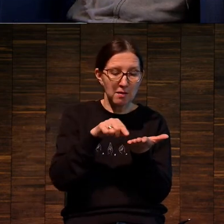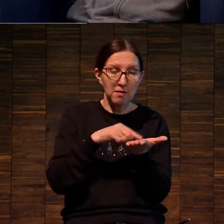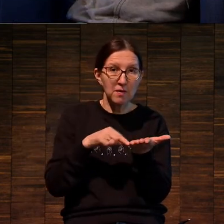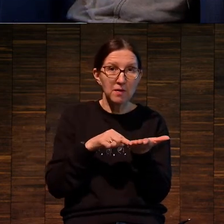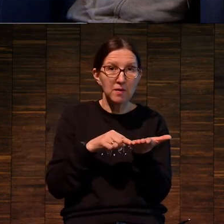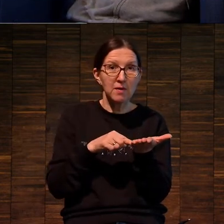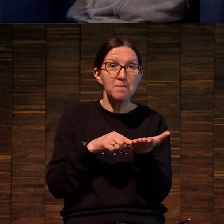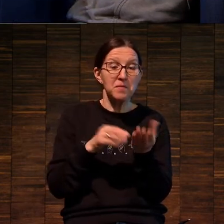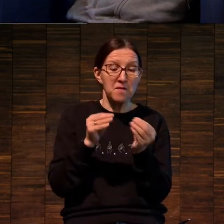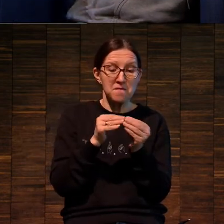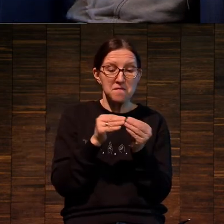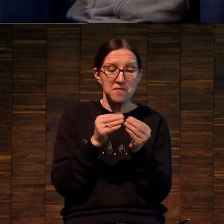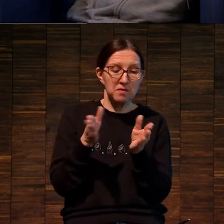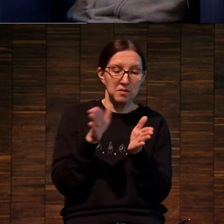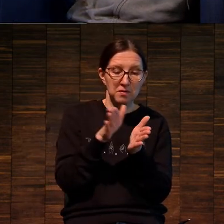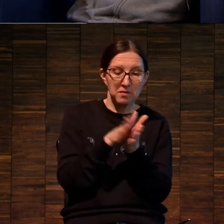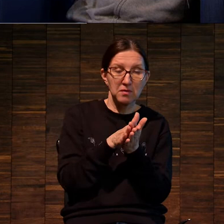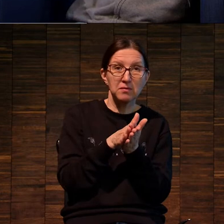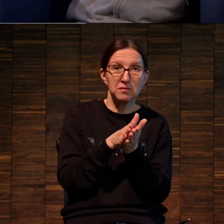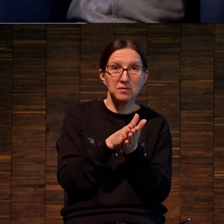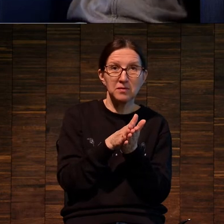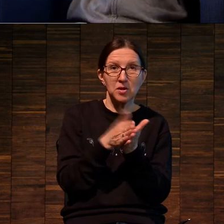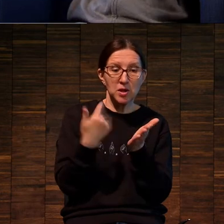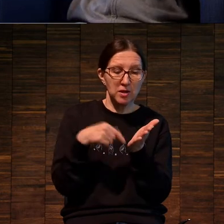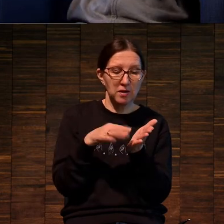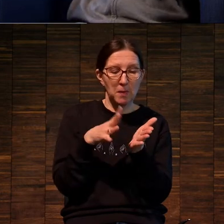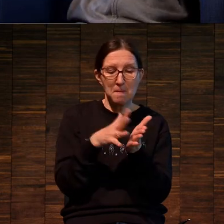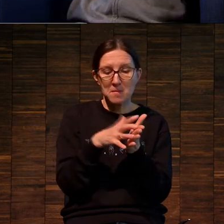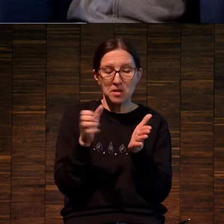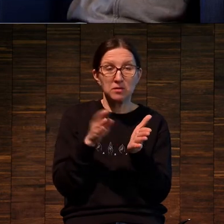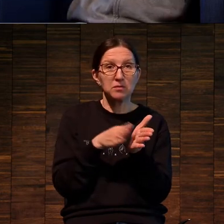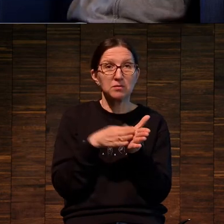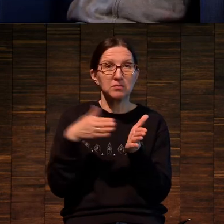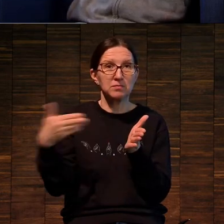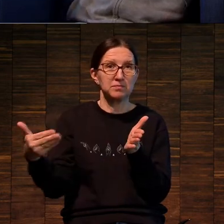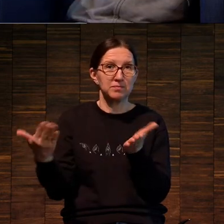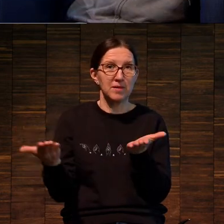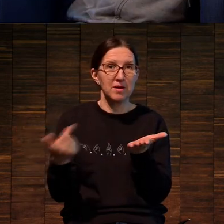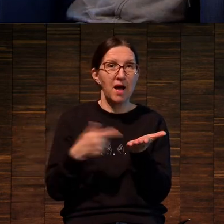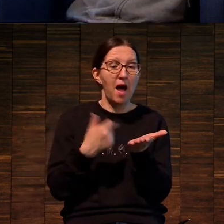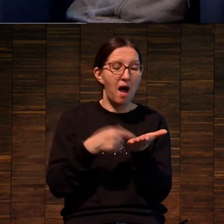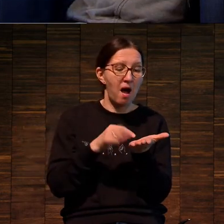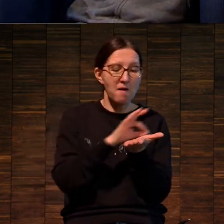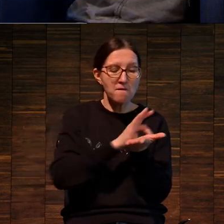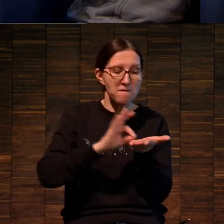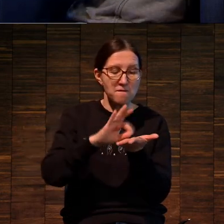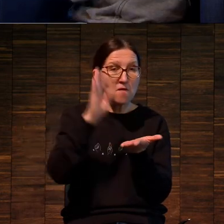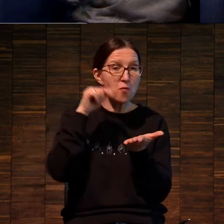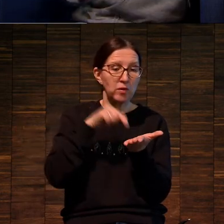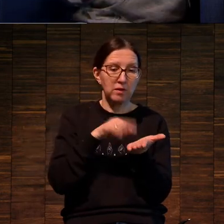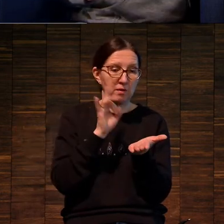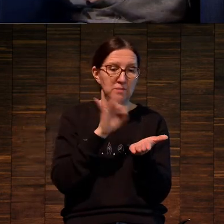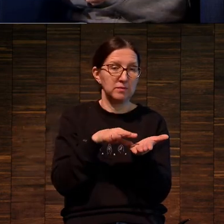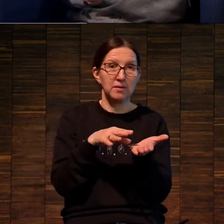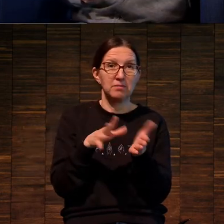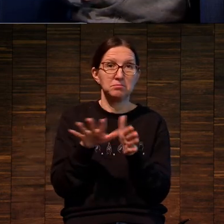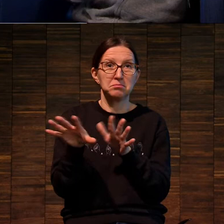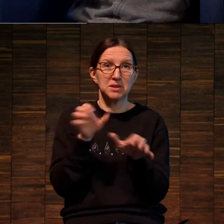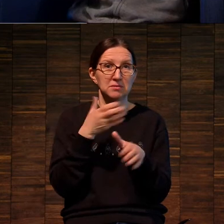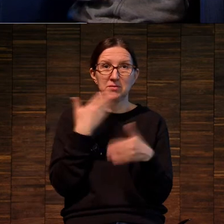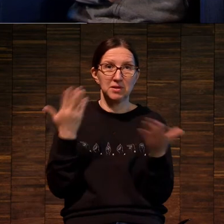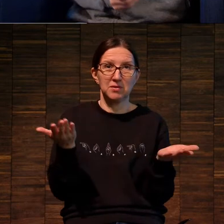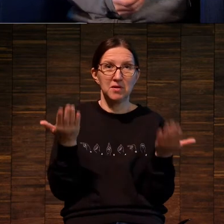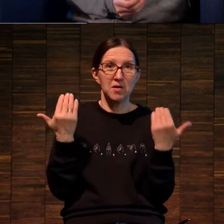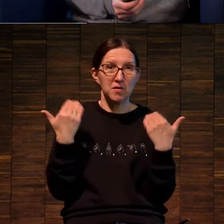рисовальным материалом. А где тонкая пленка воды, она не ложится, краска.